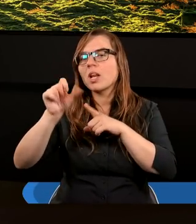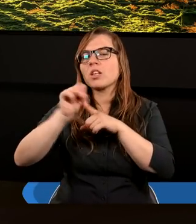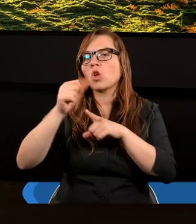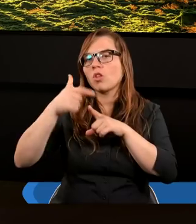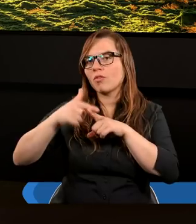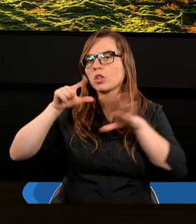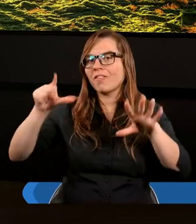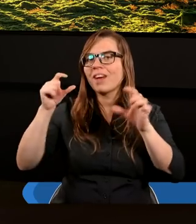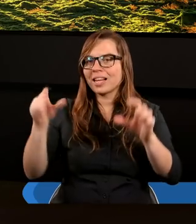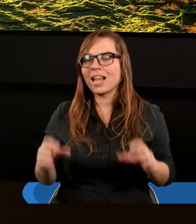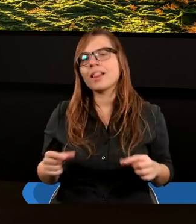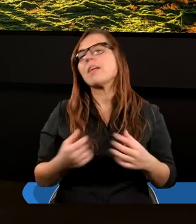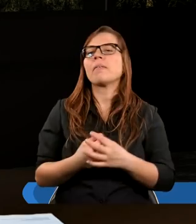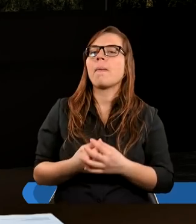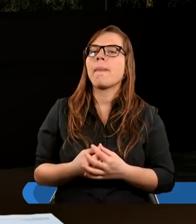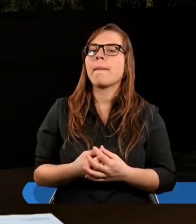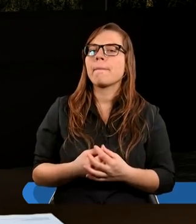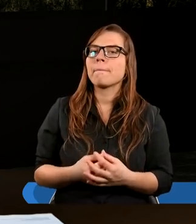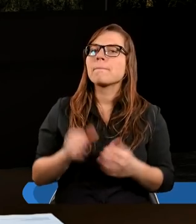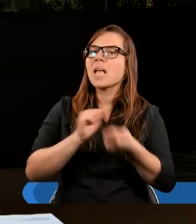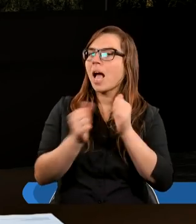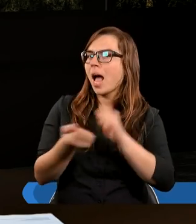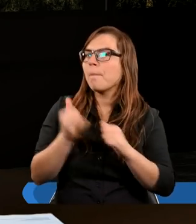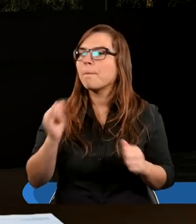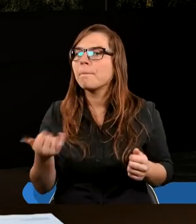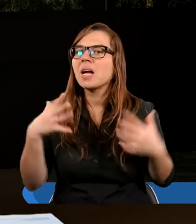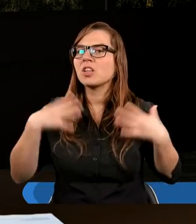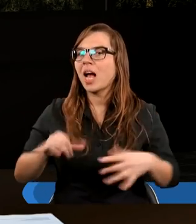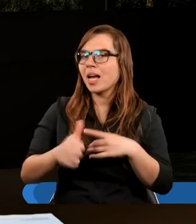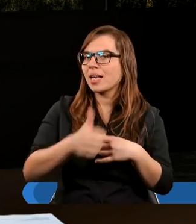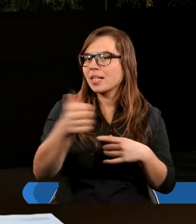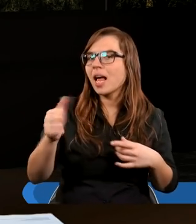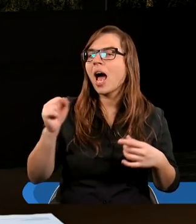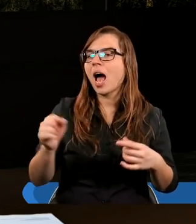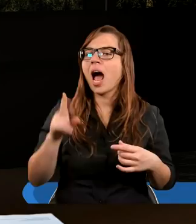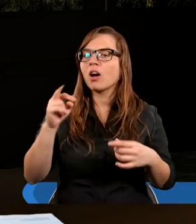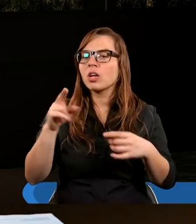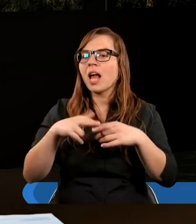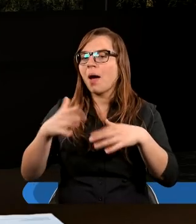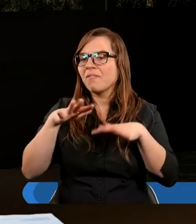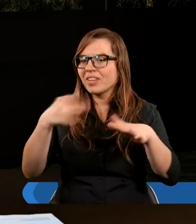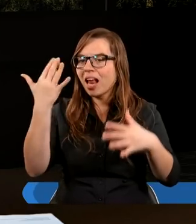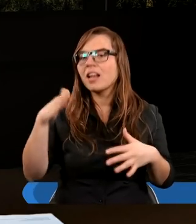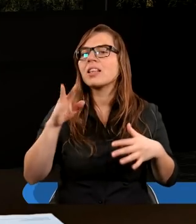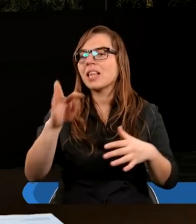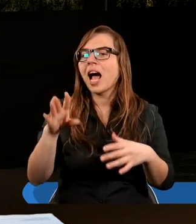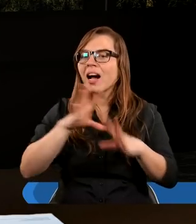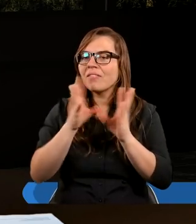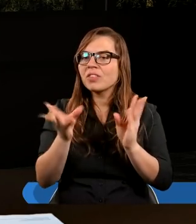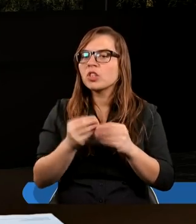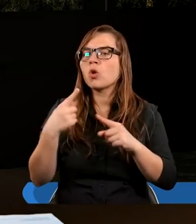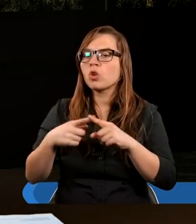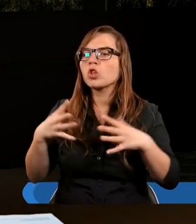do dwudziestego siódmego. Albowiem jak ciało jest jedno, a członków ma wiele, tak wszystkie